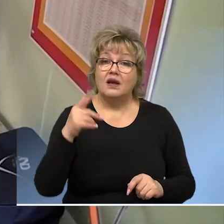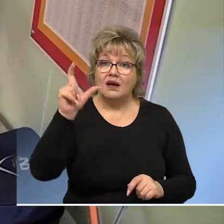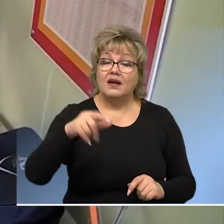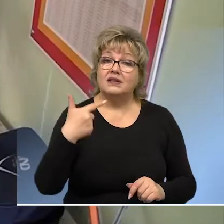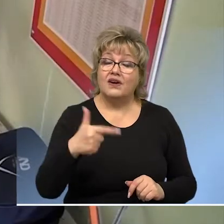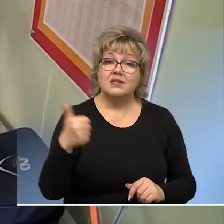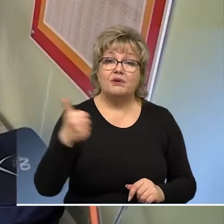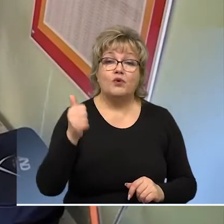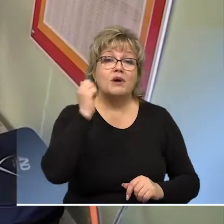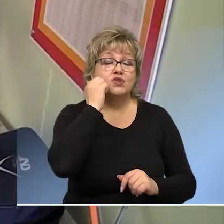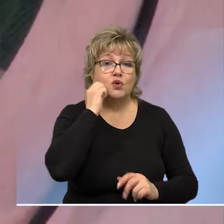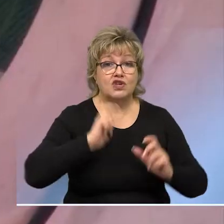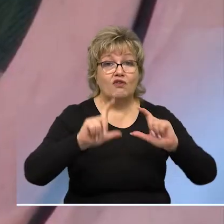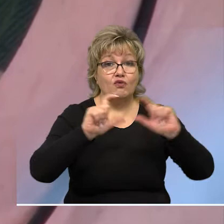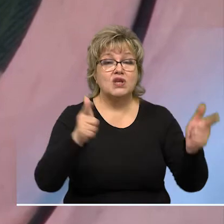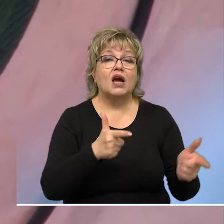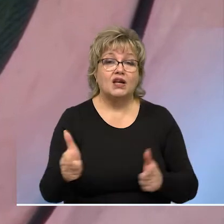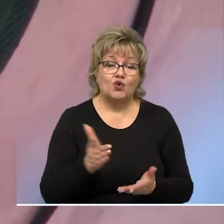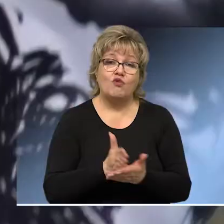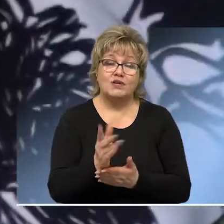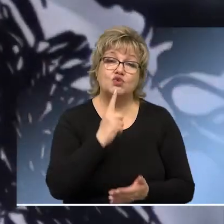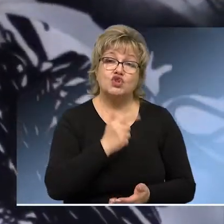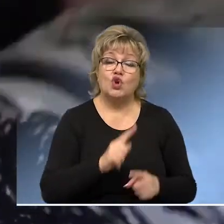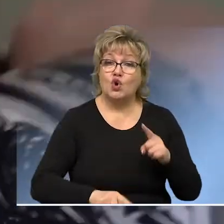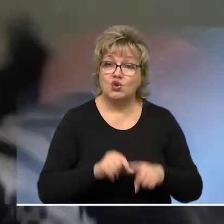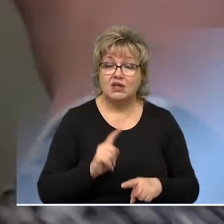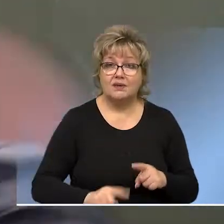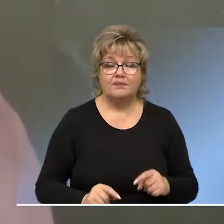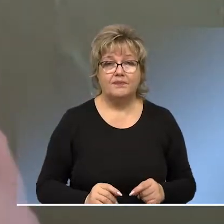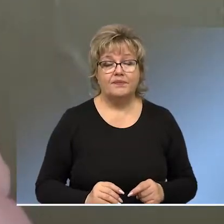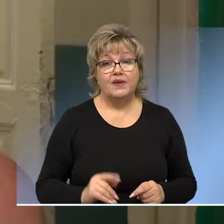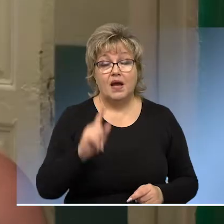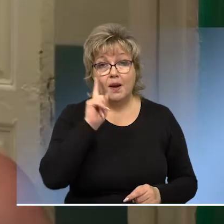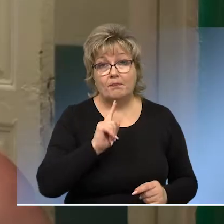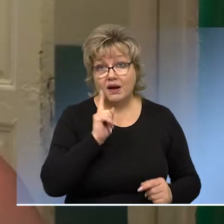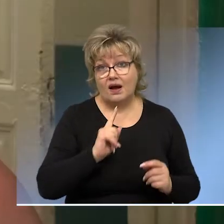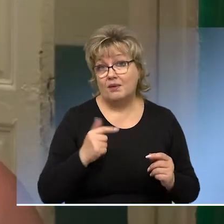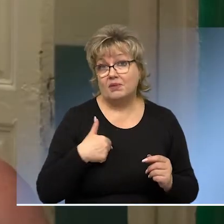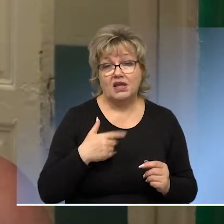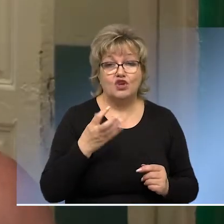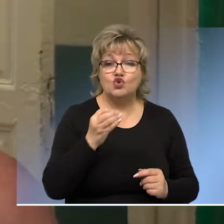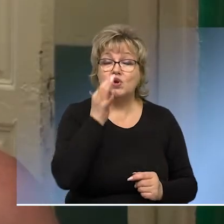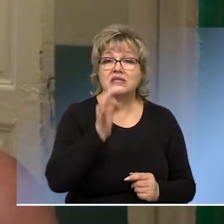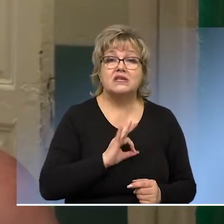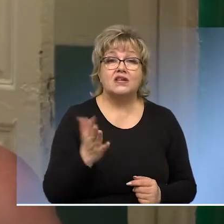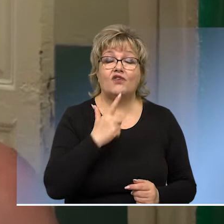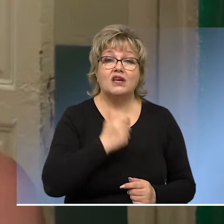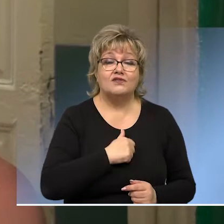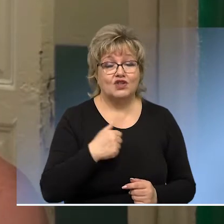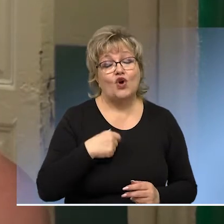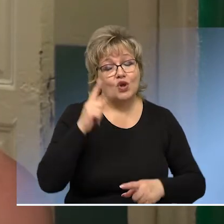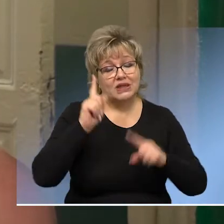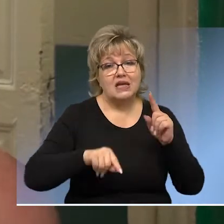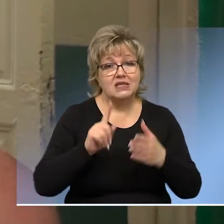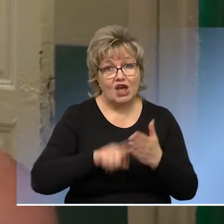Алексею 20, первокурсник московского УЗА, готов послужить Родине. Пока что еще не сказали, какие войска, но